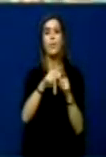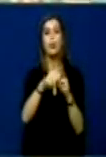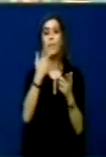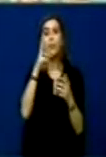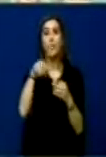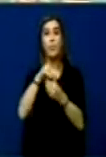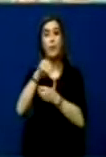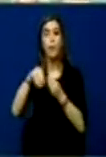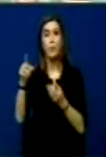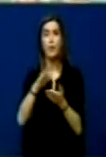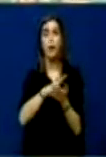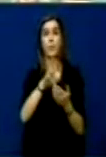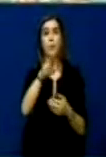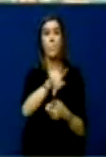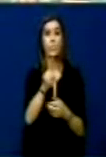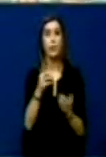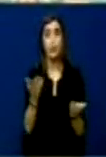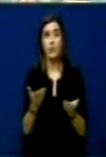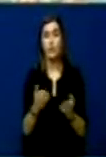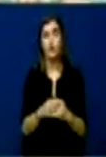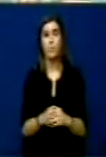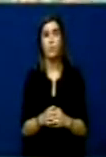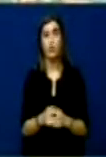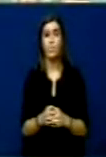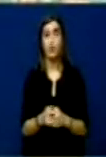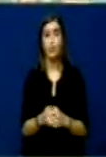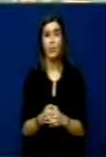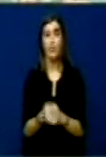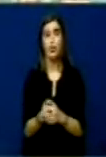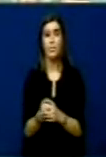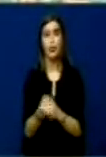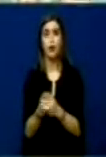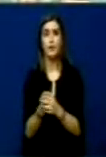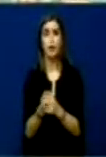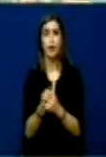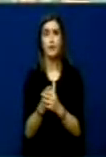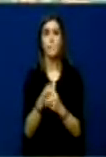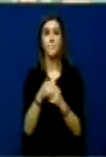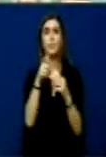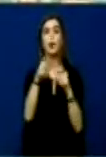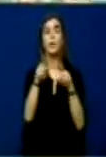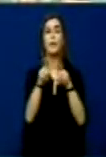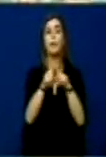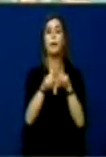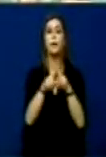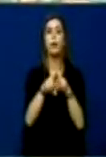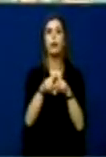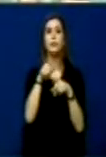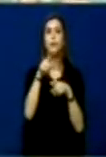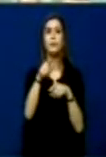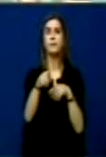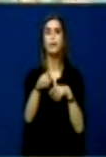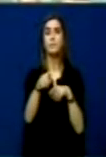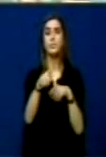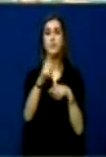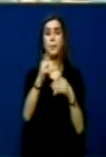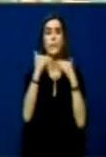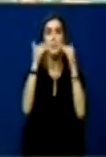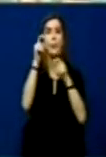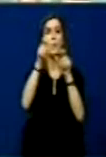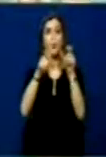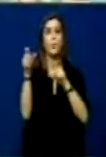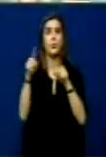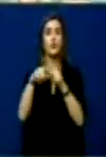nga familja të ndjerit, lindpyti e ktonë. Më pas taj të bët amnistimi zhurtarve të lartë publik, që janë